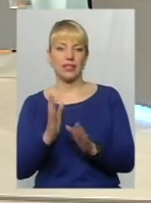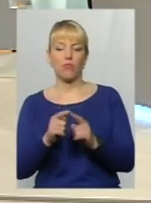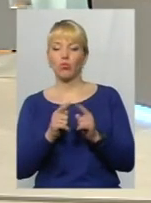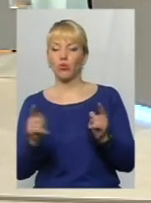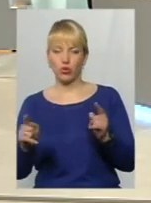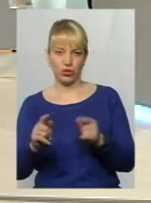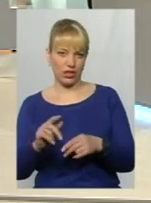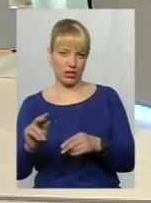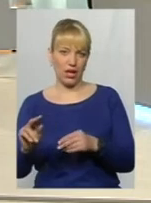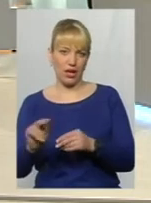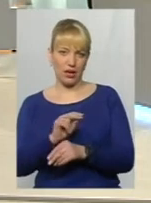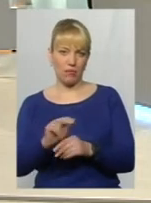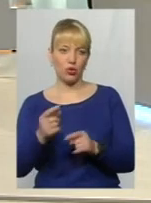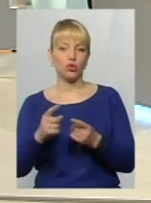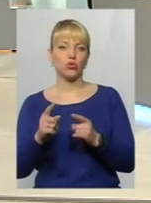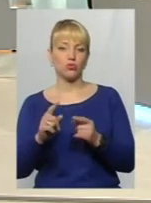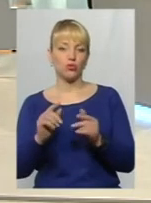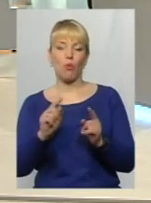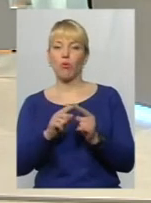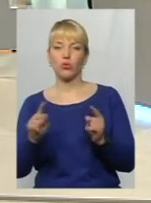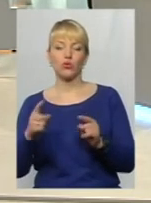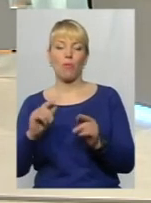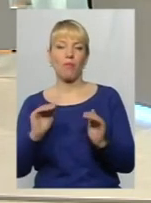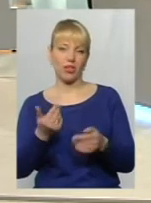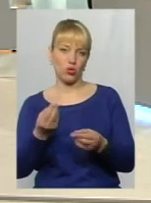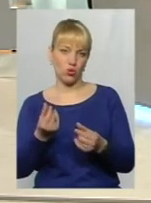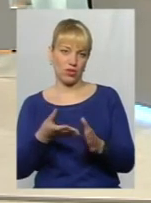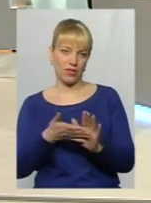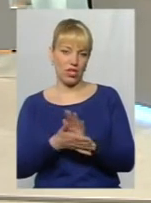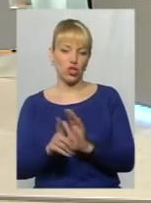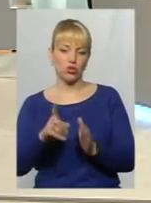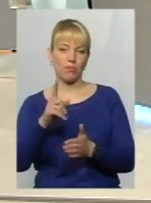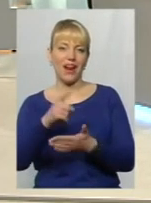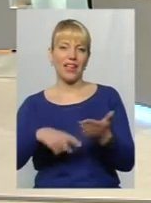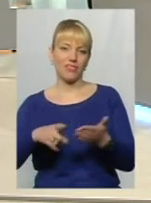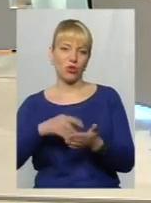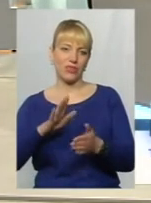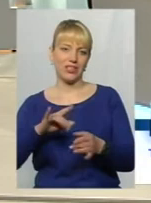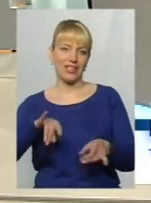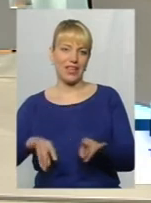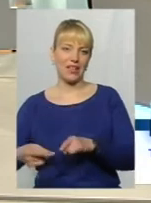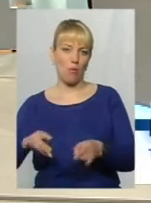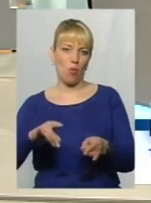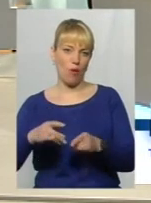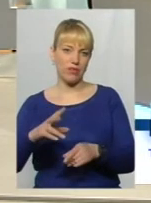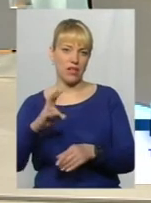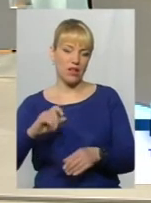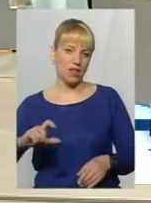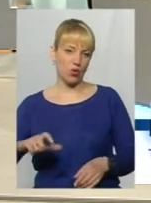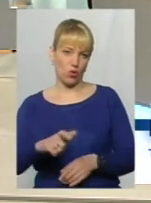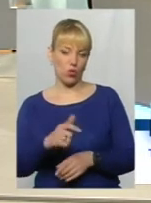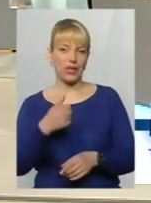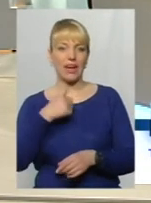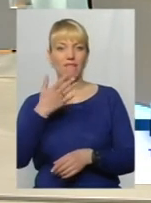потрібно грошей для того, щоб ліквідовувати ту ямковість на дорогах. Ну, я вам